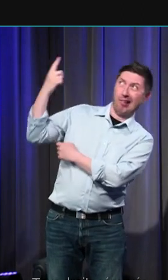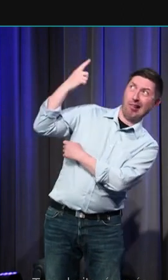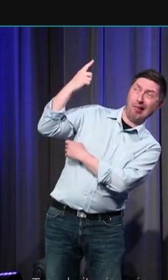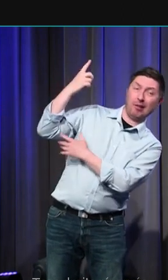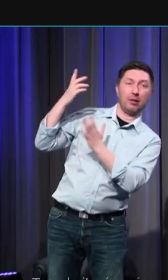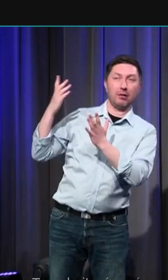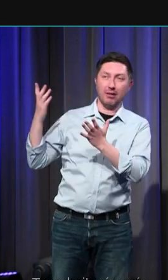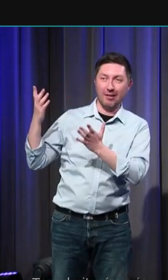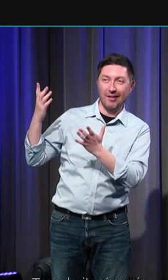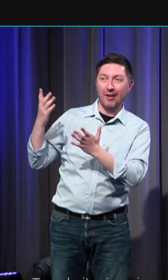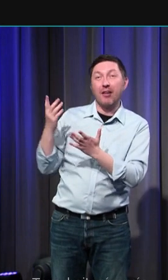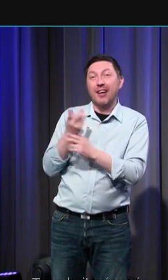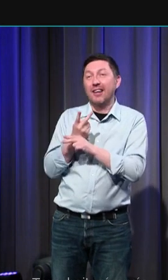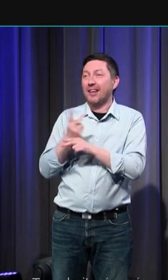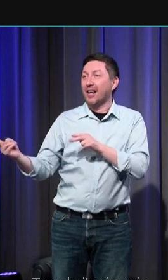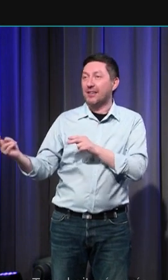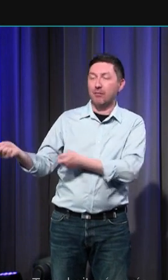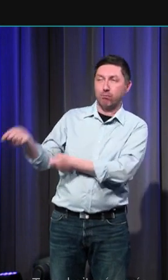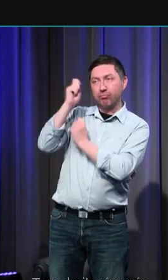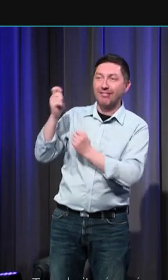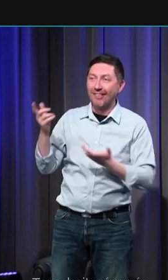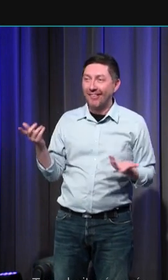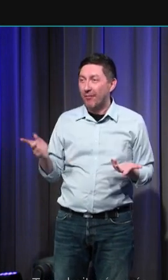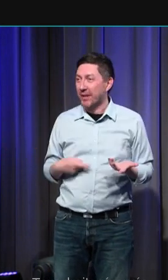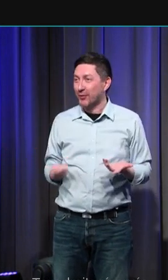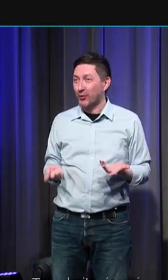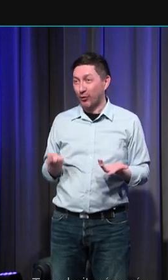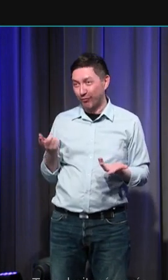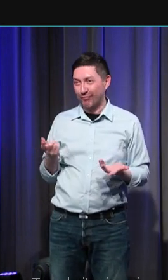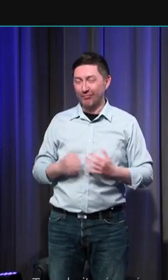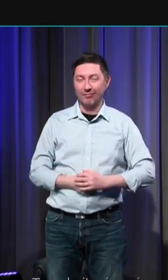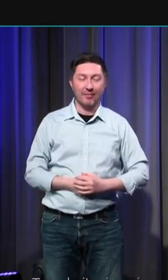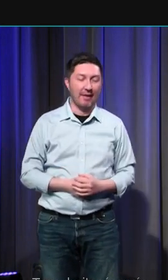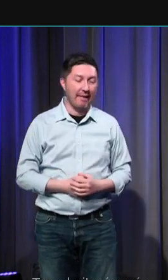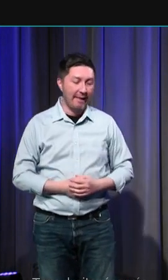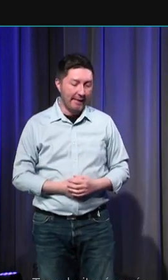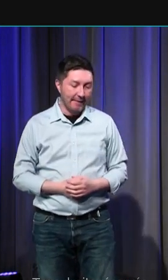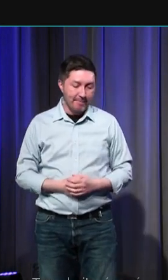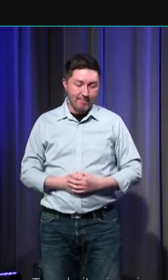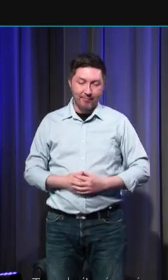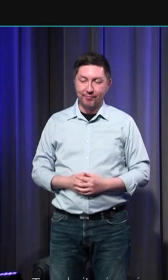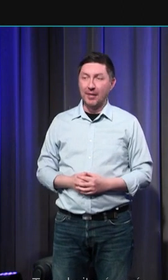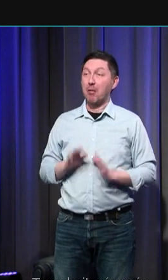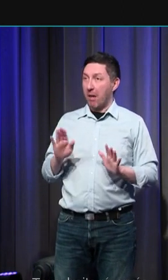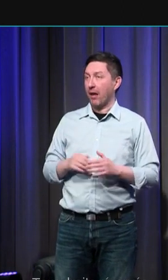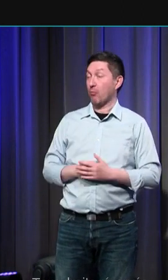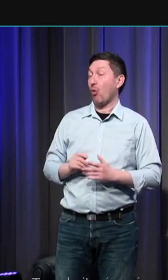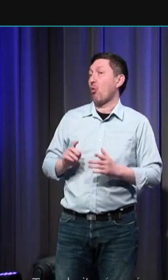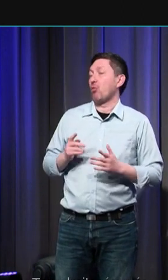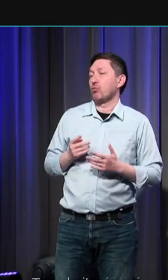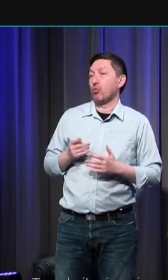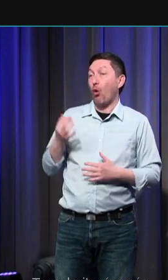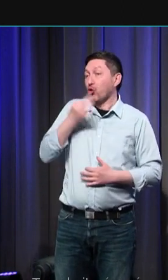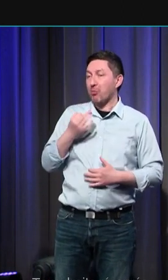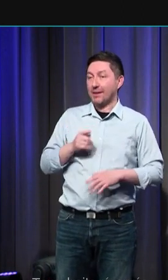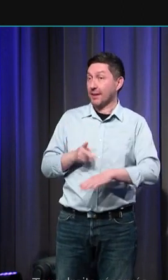tête, il y avait quelque chance que l'instant d'après, le bâton s'abatte sur moi. si donc le sursaut de peur est